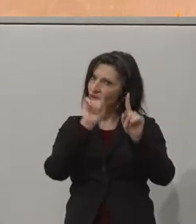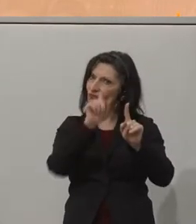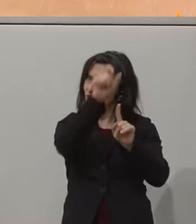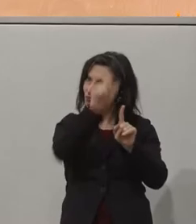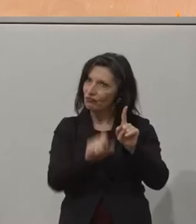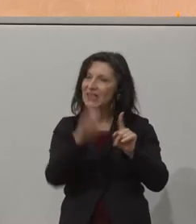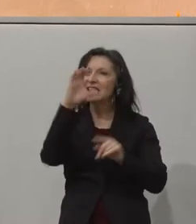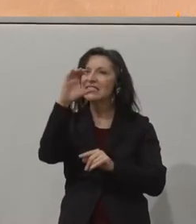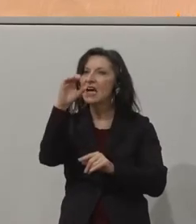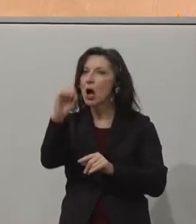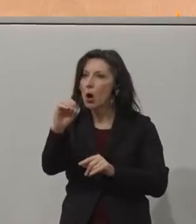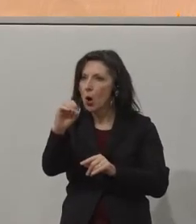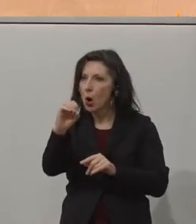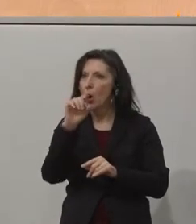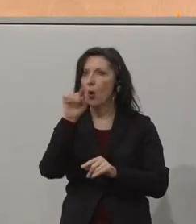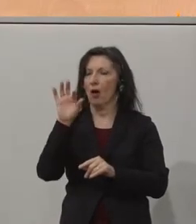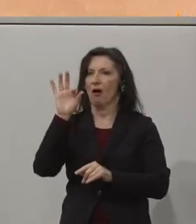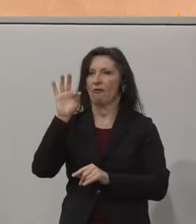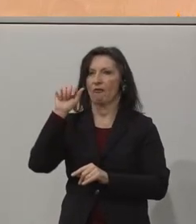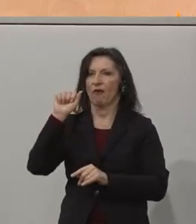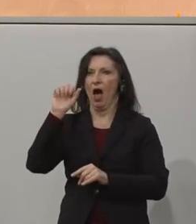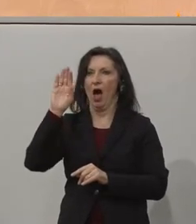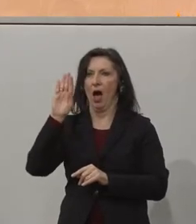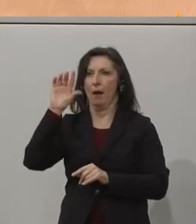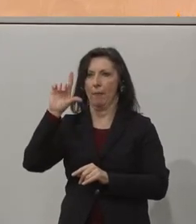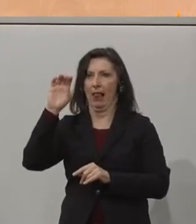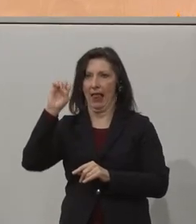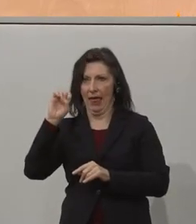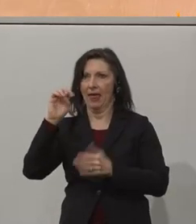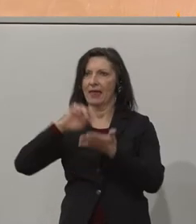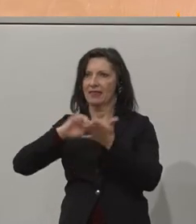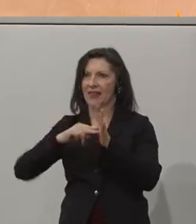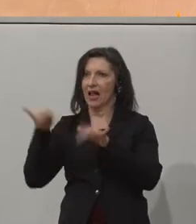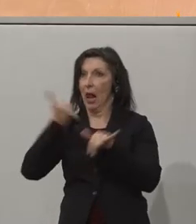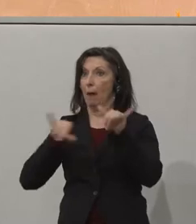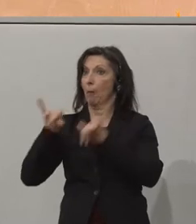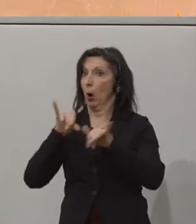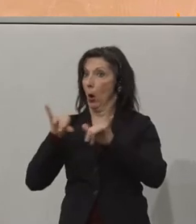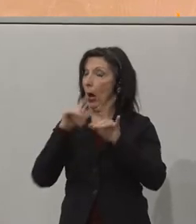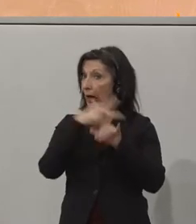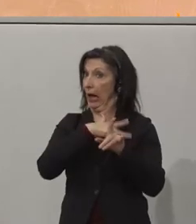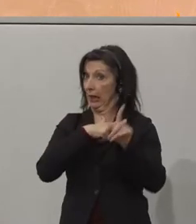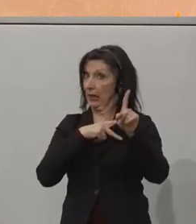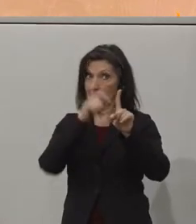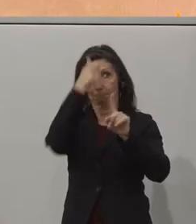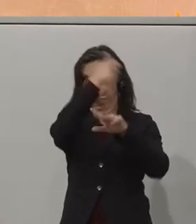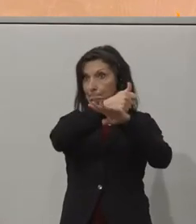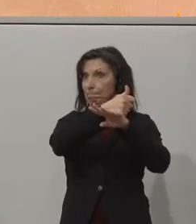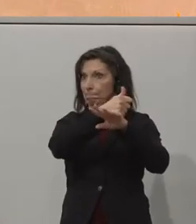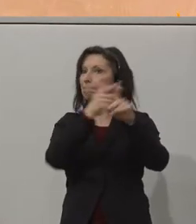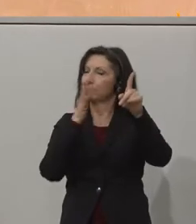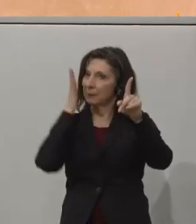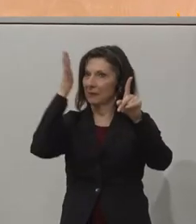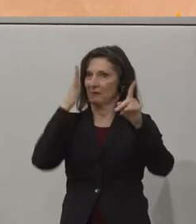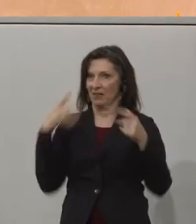CEO von Fable Tech Lab aus Kanada für Sie eingeladen. ist zugeschalten. Er wird sich auch gleich einwählen und